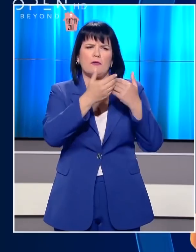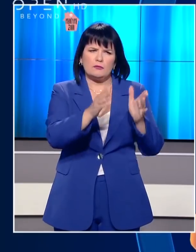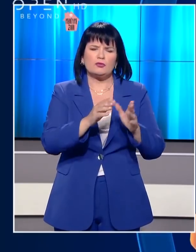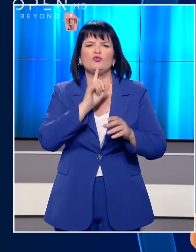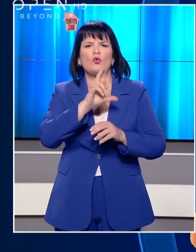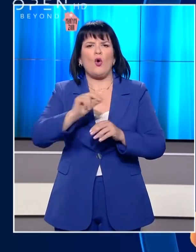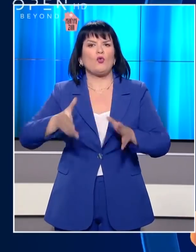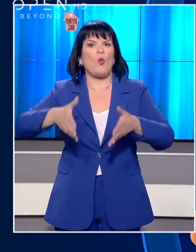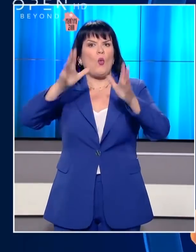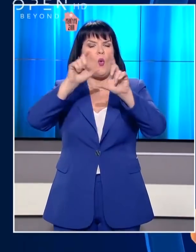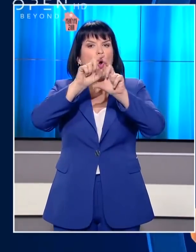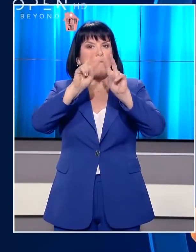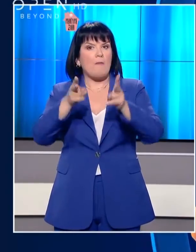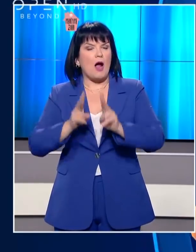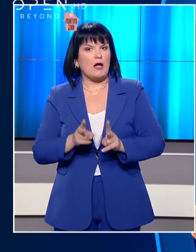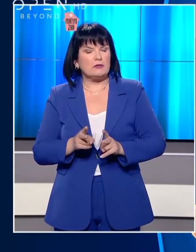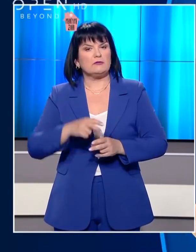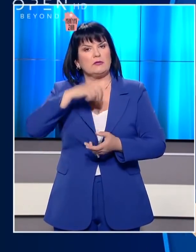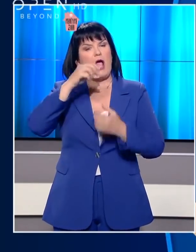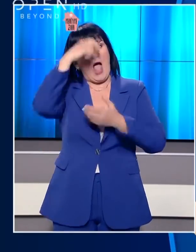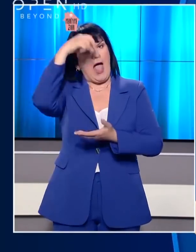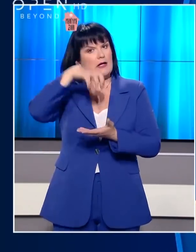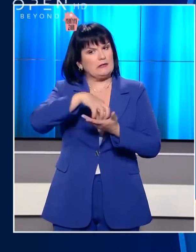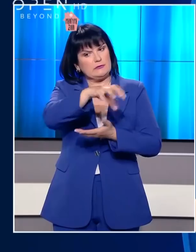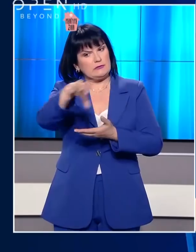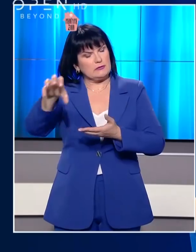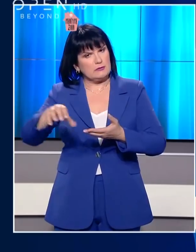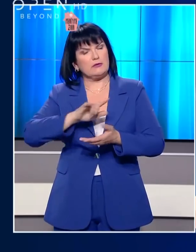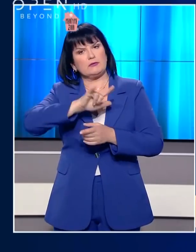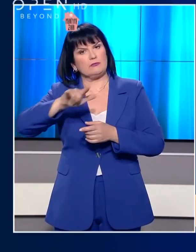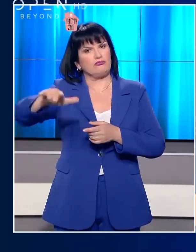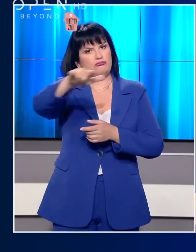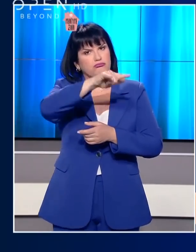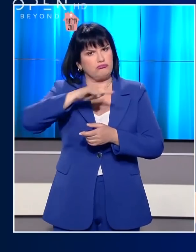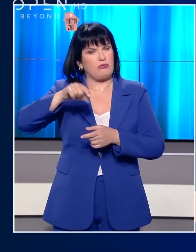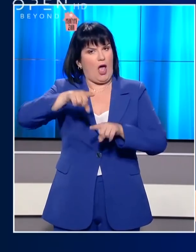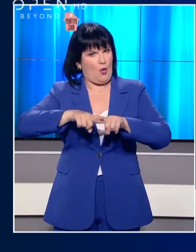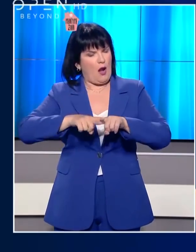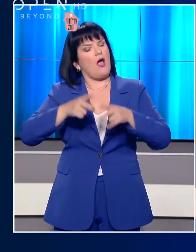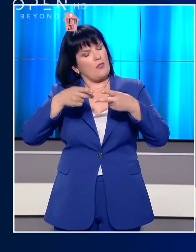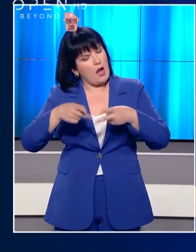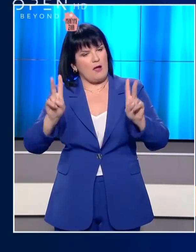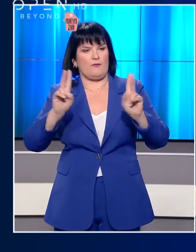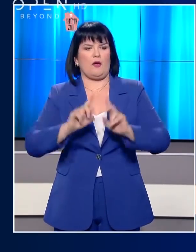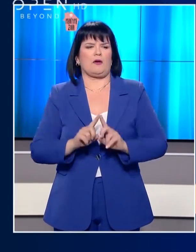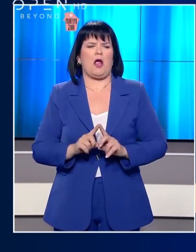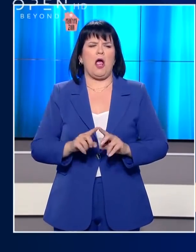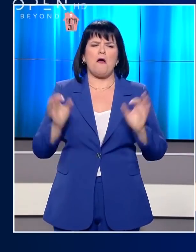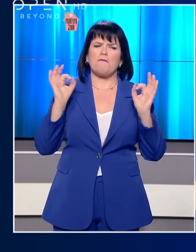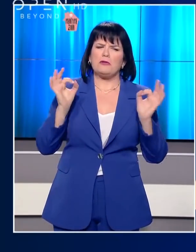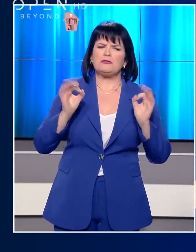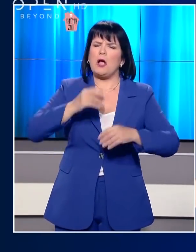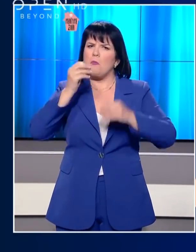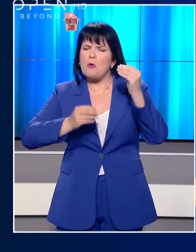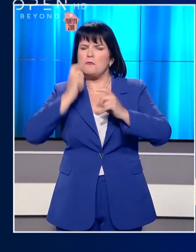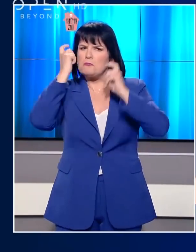πολυκαταστήματα θα ανοίξουν διάπλατα και οι πόρτες των εκκλησιών και θα απελευθερωθούν και οι πτήσεις εσωτερικού. Βεβαίως και υπάρχουν προβλήματα στην κυβέρνηση, βεβαίως και η κυβέρνηση